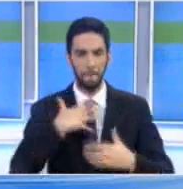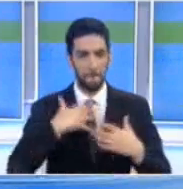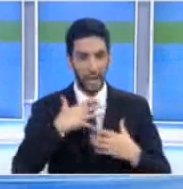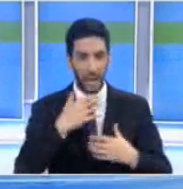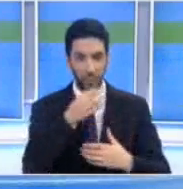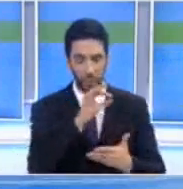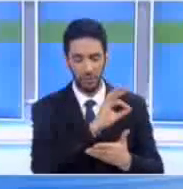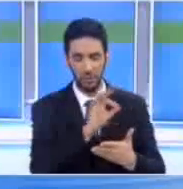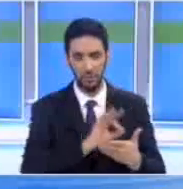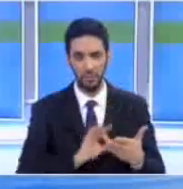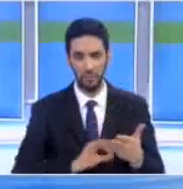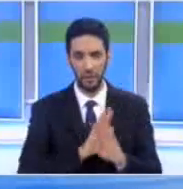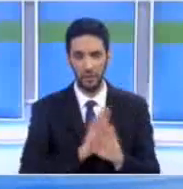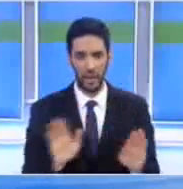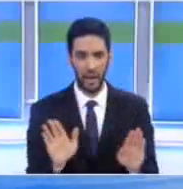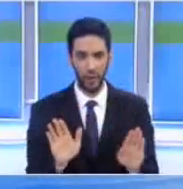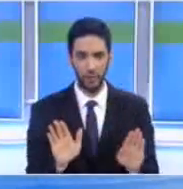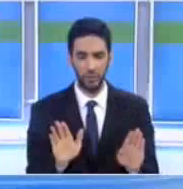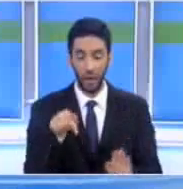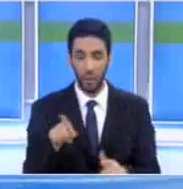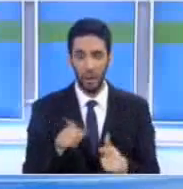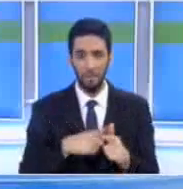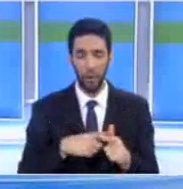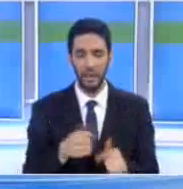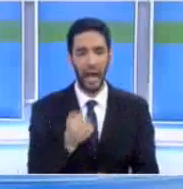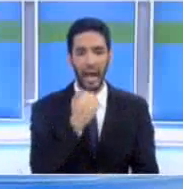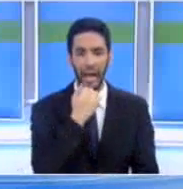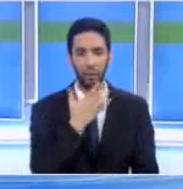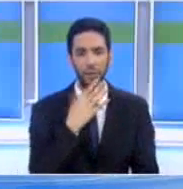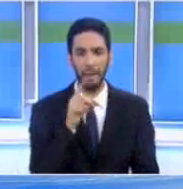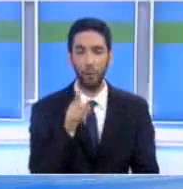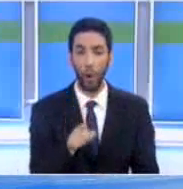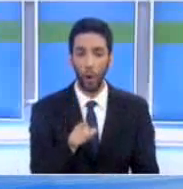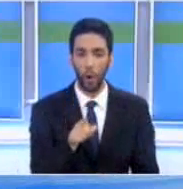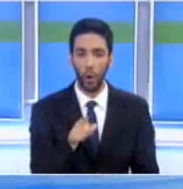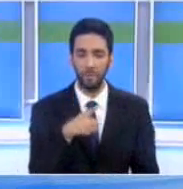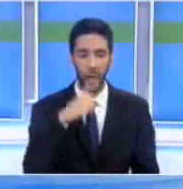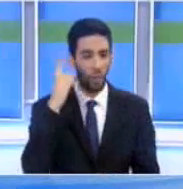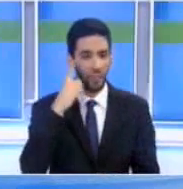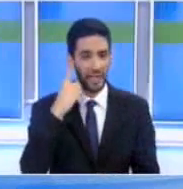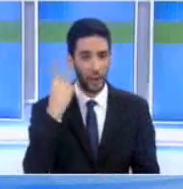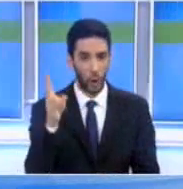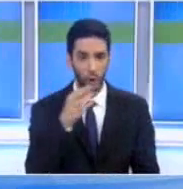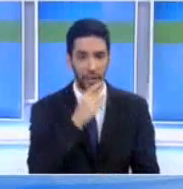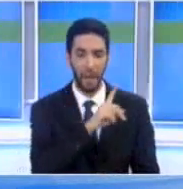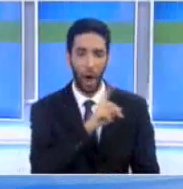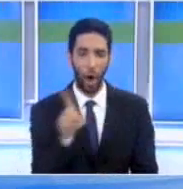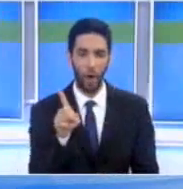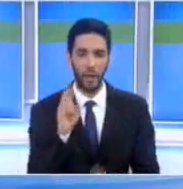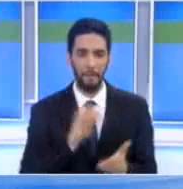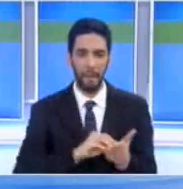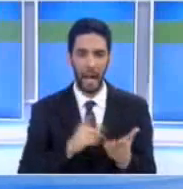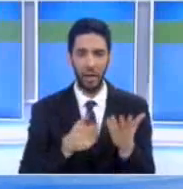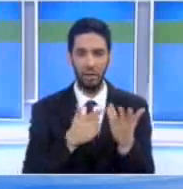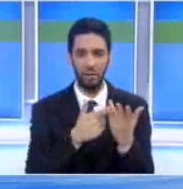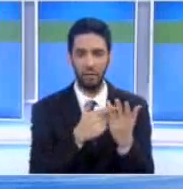οποίο στο μυαλό μου θεωρώ πολιτικά λαθασμένη μπράξη το γεγονός της ένστασης στο να μετρηθούν ξανά οι ψήφοι της